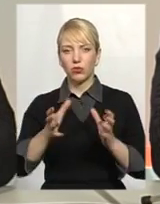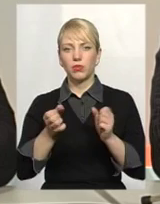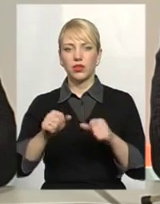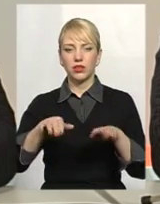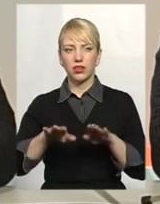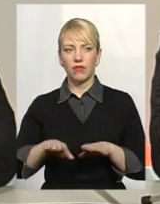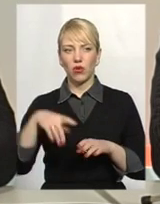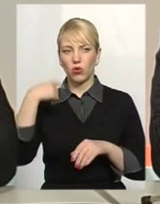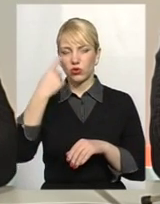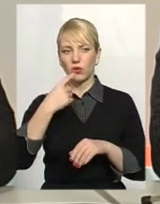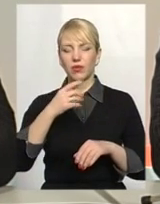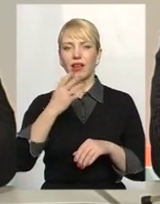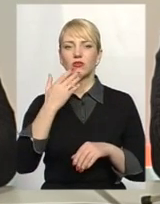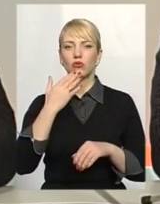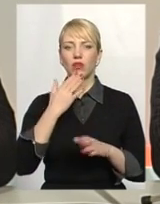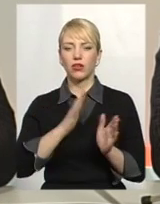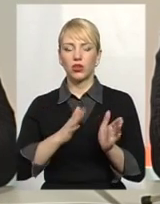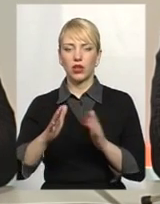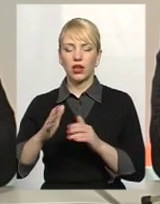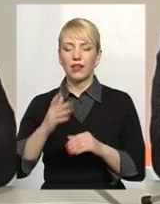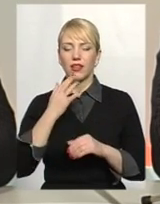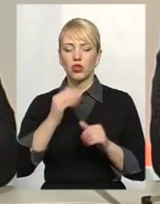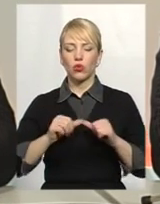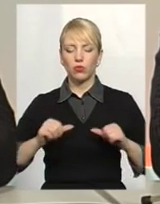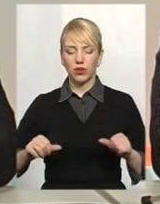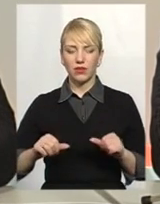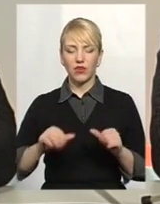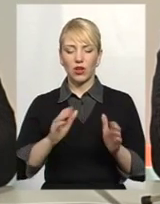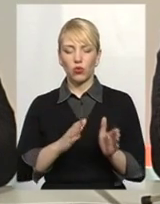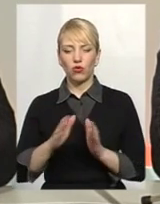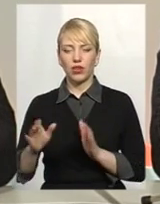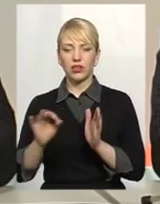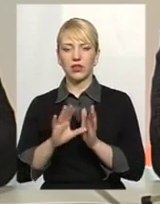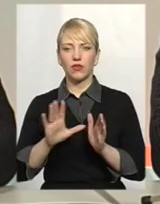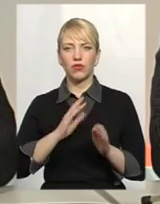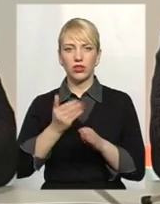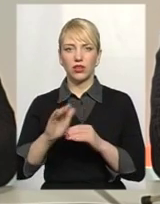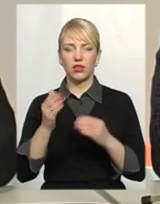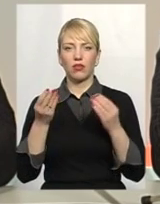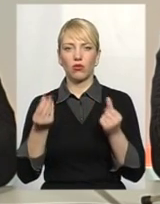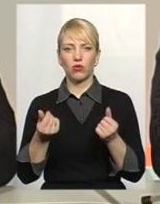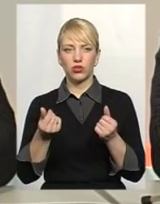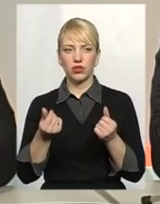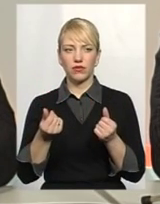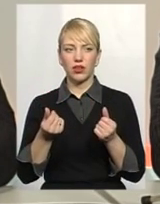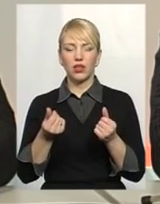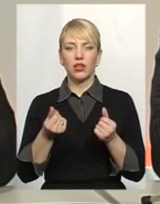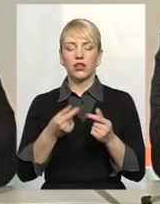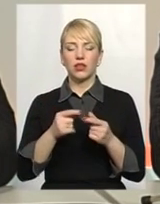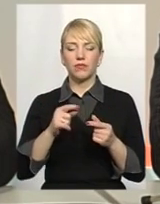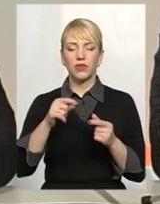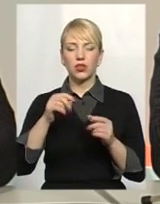в особи національного регулятора, це Національна комісія регулювання енергетики, виділення коштів в структурі тарифу